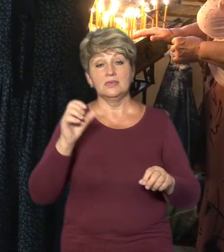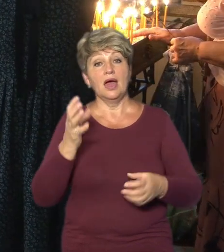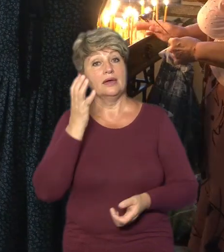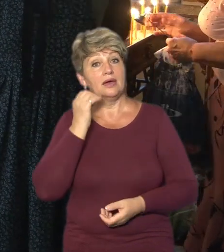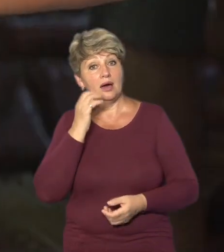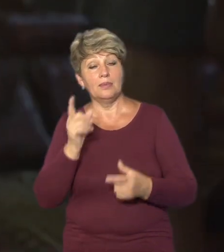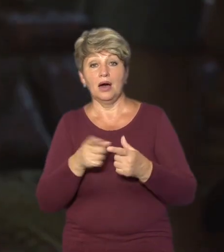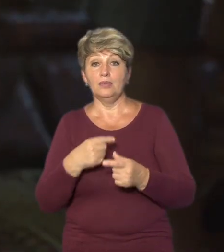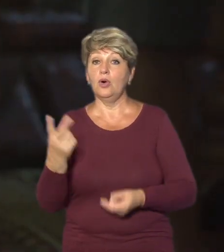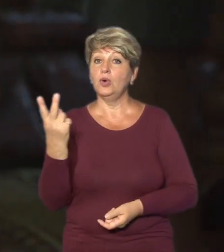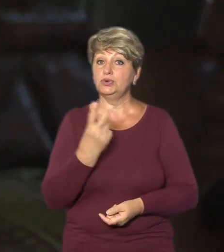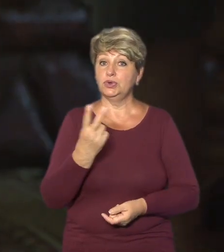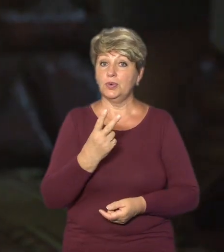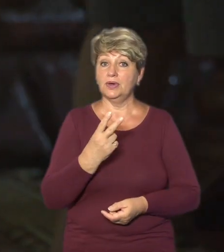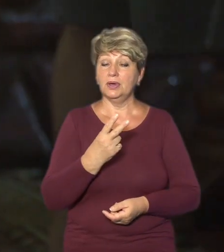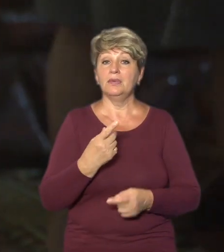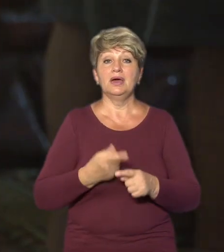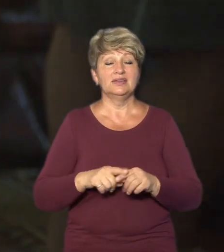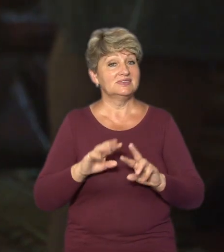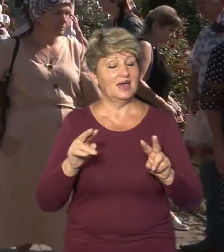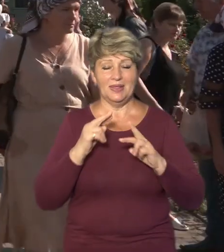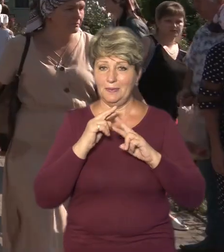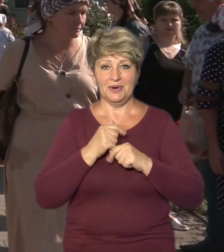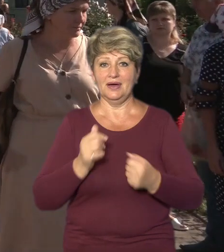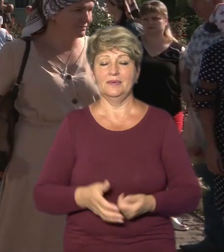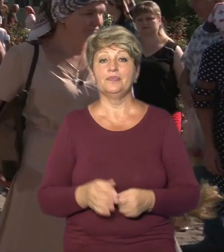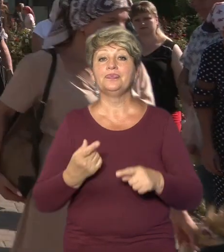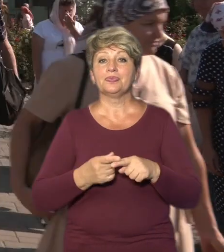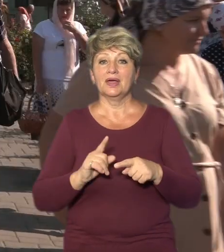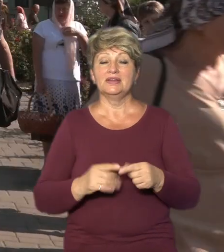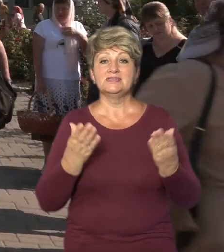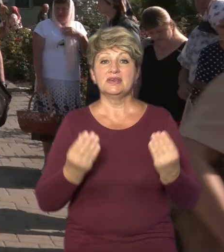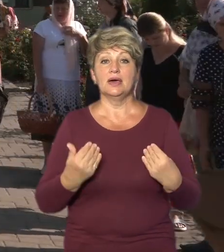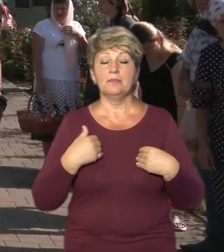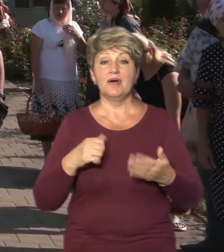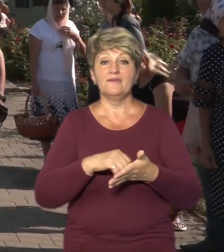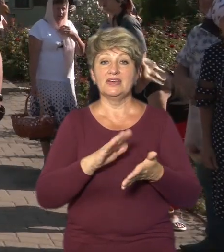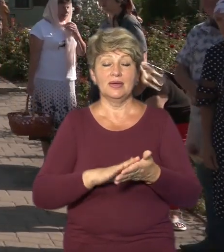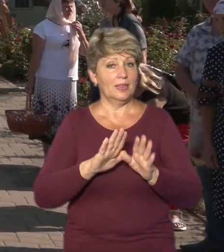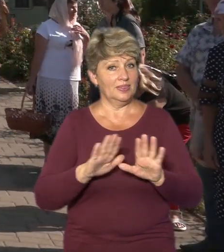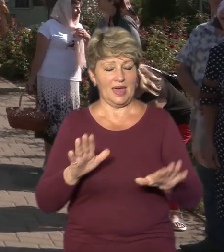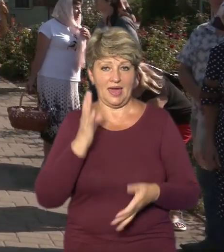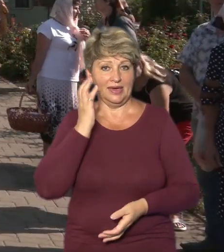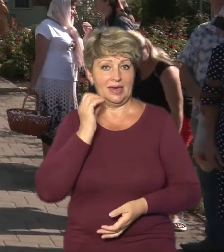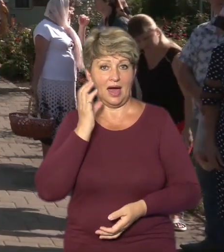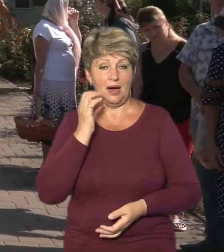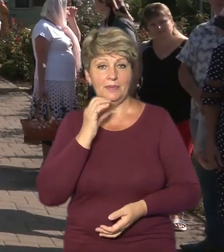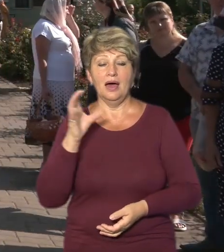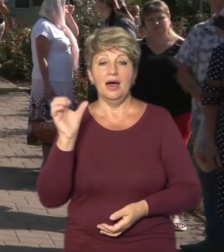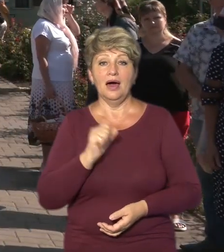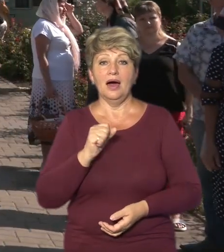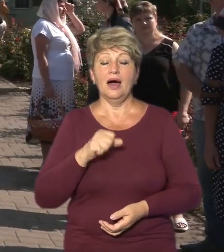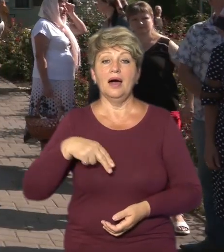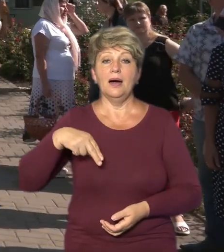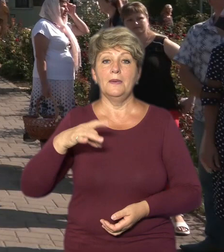спасом. Втім, розповів владика, це неправильно. В цей день ми відзначаємо не яблучний спас, а Преображення